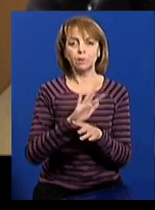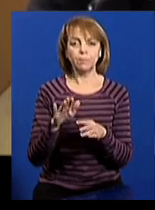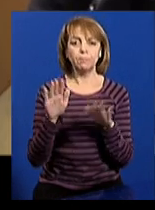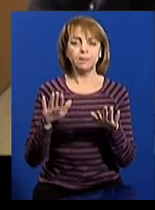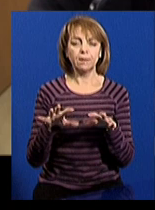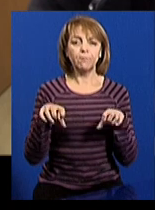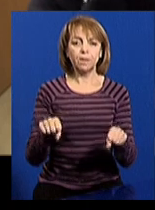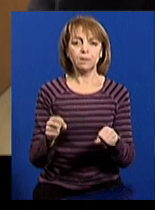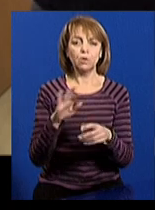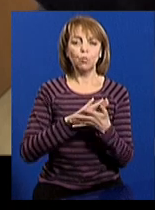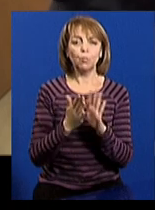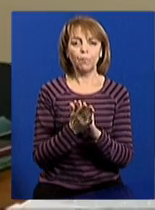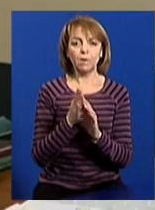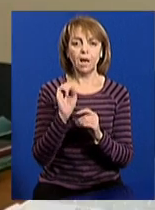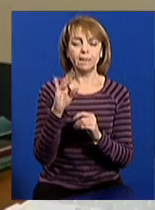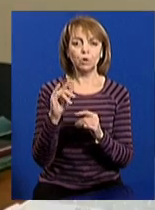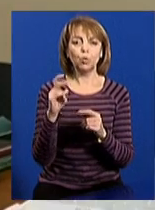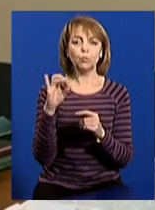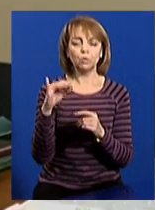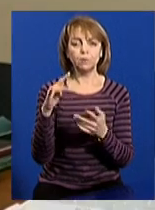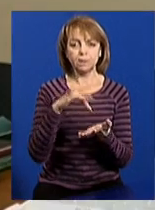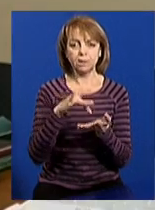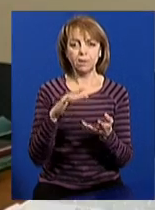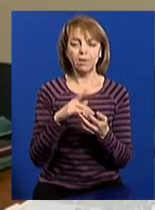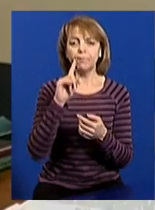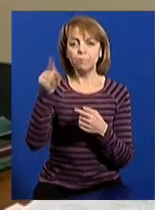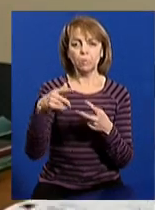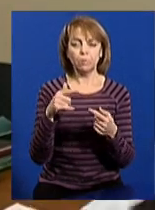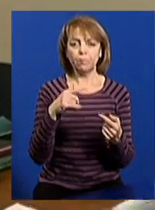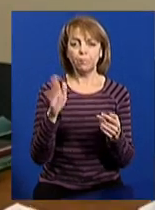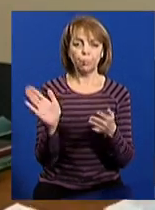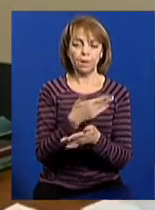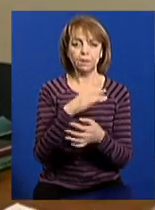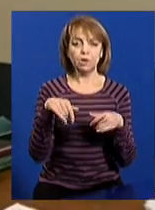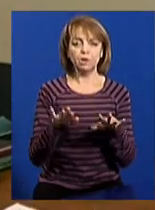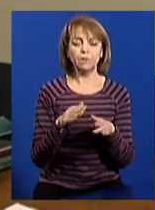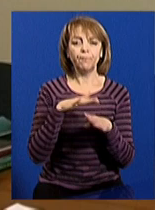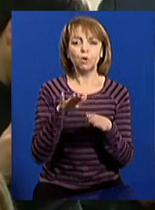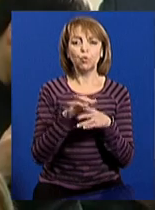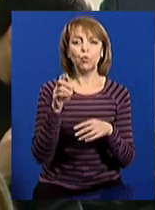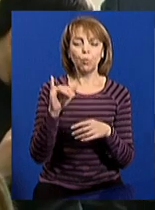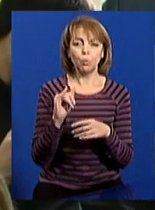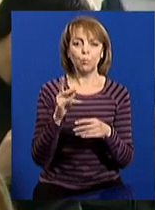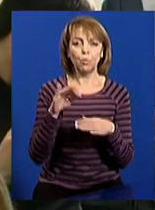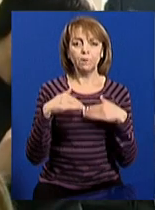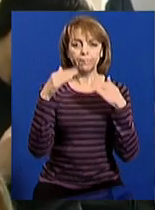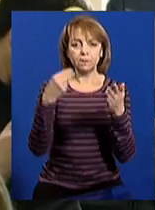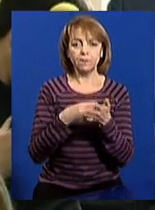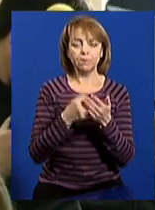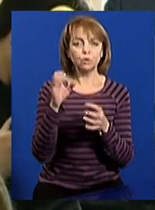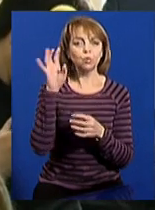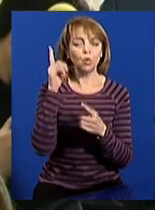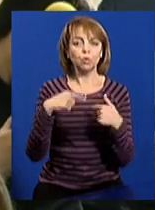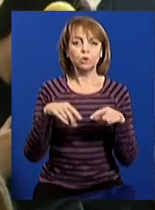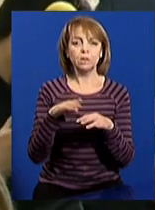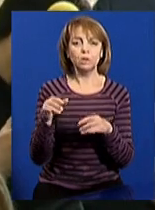влада на умови антикорупційного центру. Вимогу скасувати рішення виконкому про підвищення тарифів зараз слухає Окружний